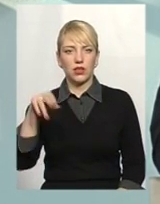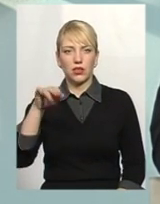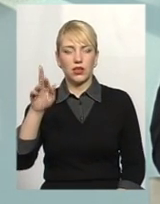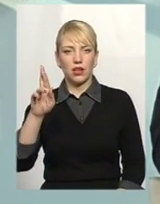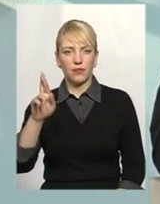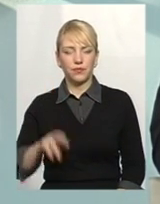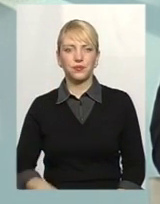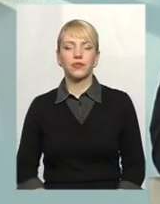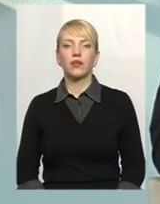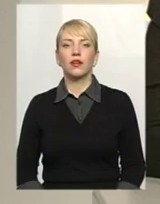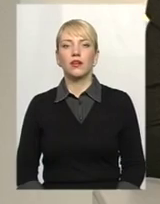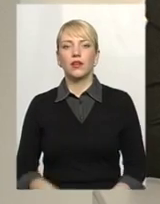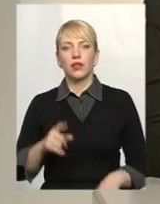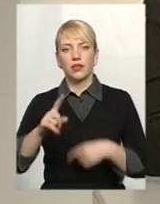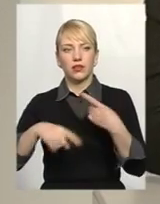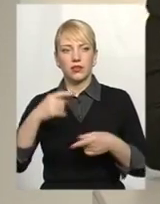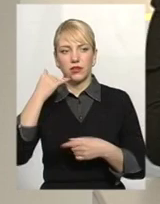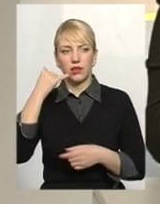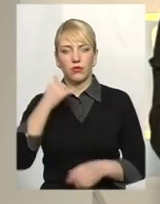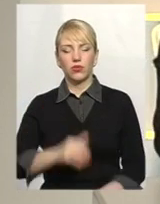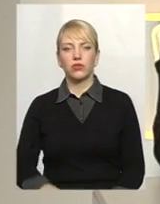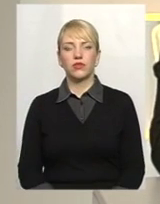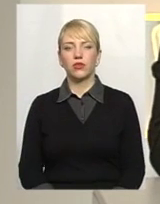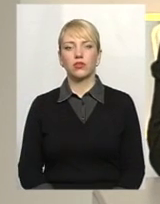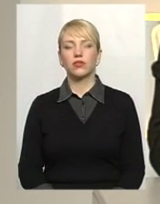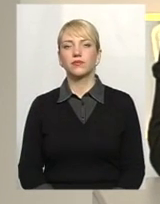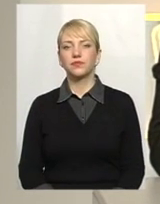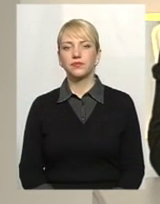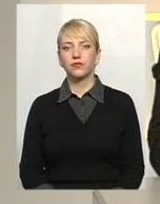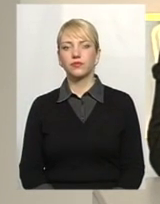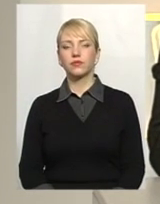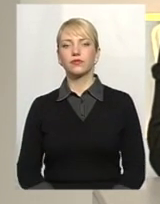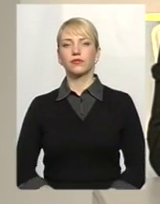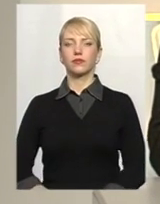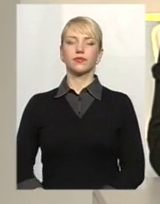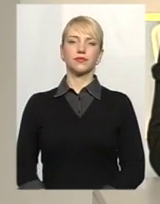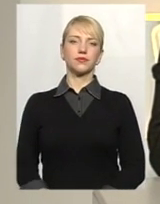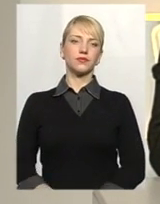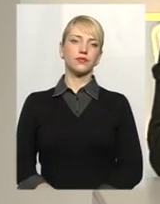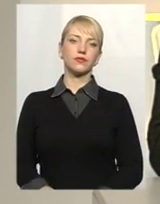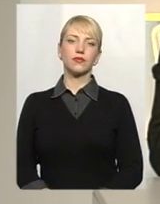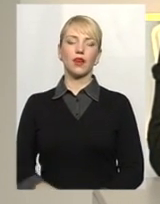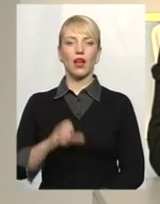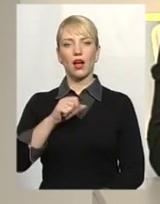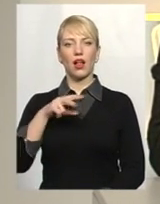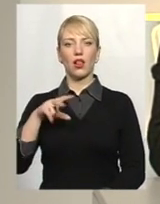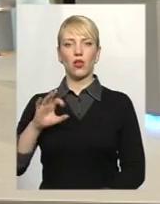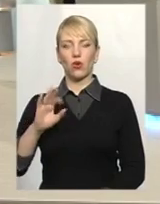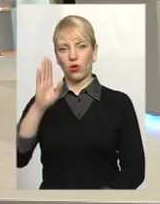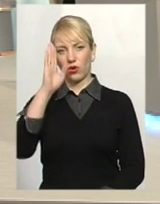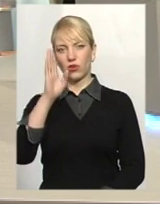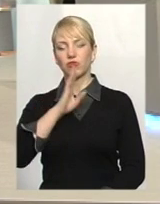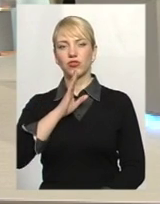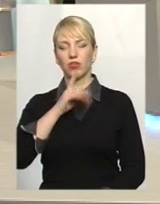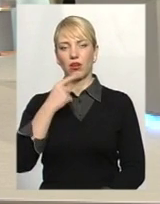І у нас наразі є черговий телефонний дзвіночок. Слухаємо вас. Говоріть, будь ласка, запитуйте. Алло. Чуємо,